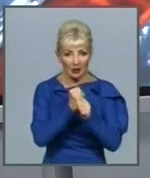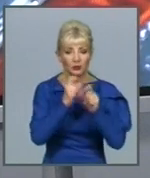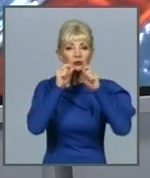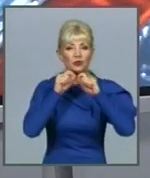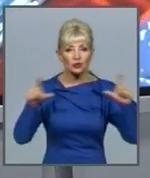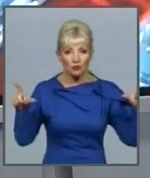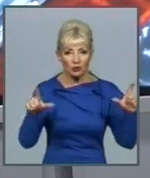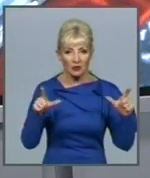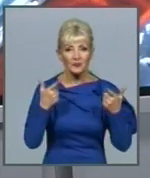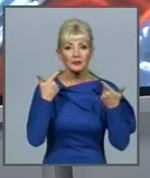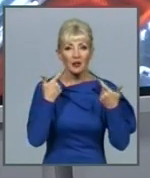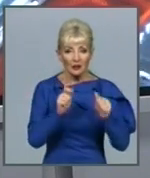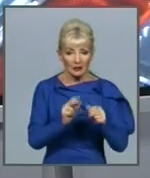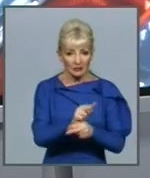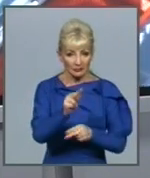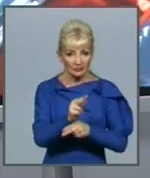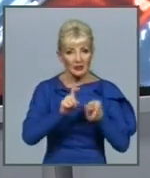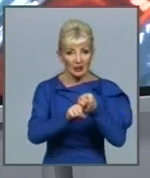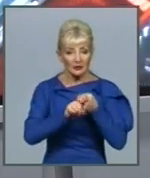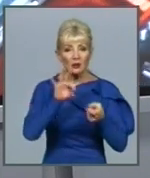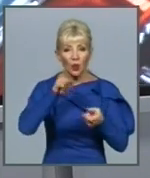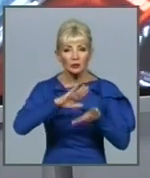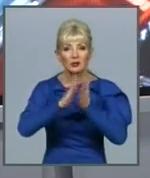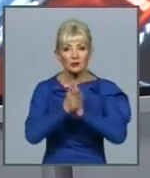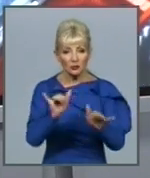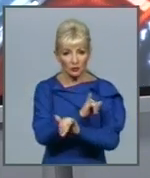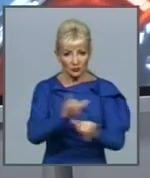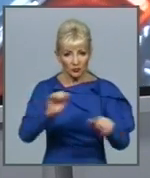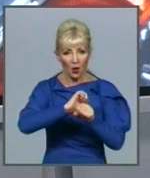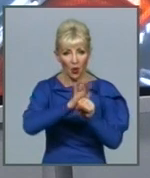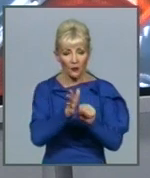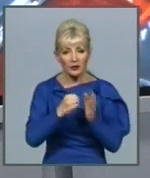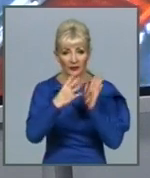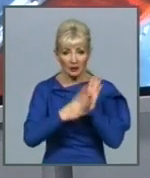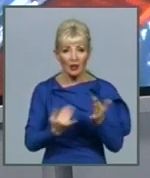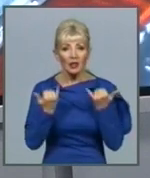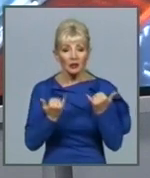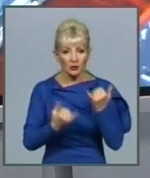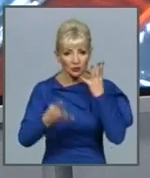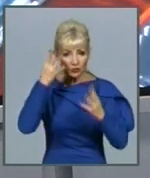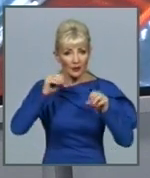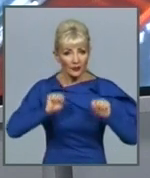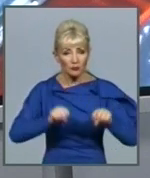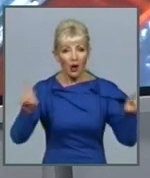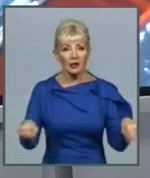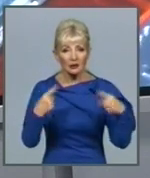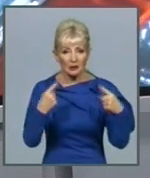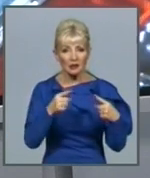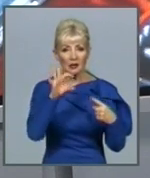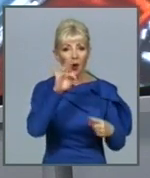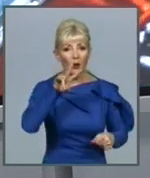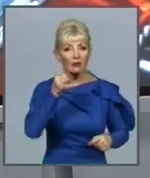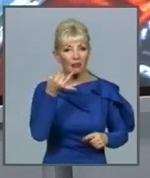навчання залежатиме саме від ситуації з поширенням COVID-19. Наразі враховано можливість організації і дистанційного, і змішаного